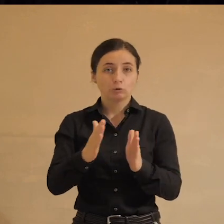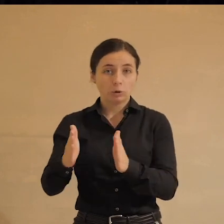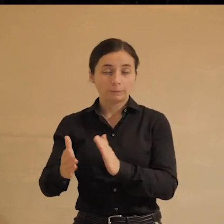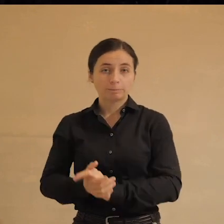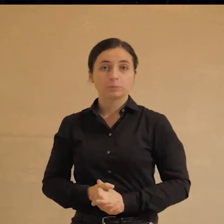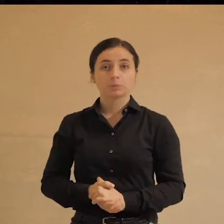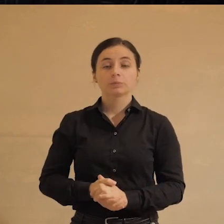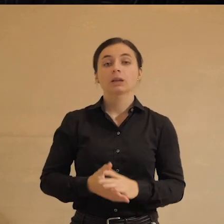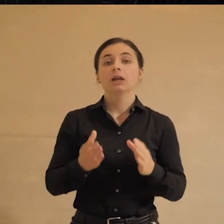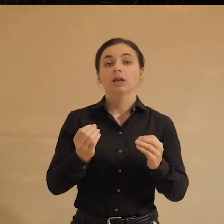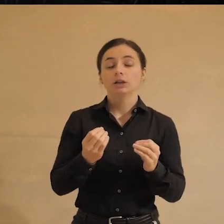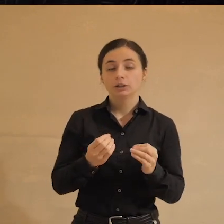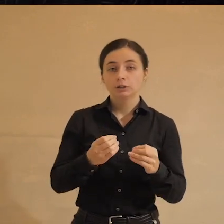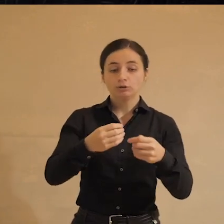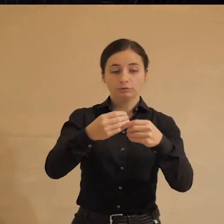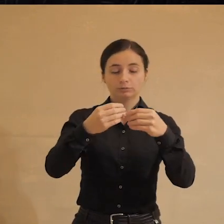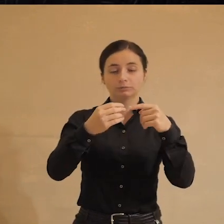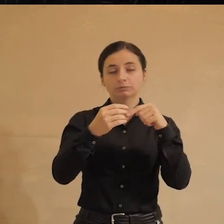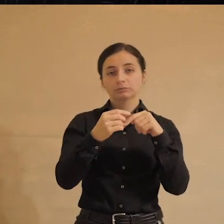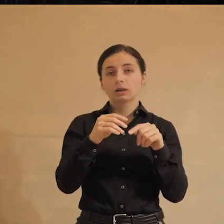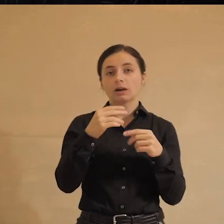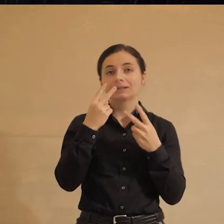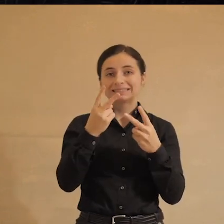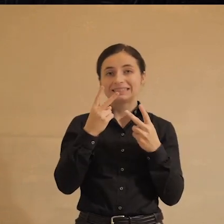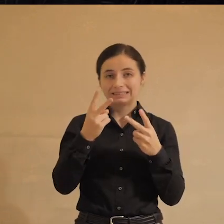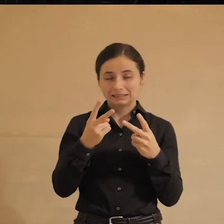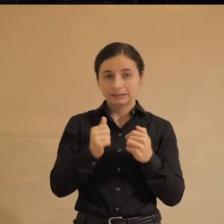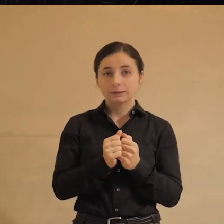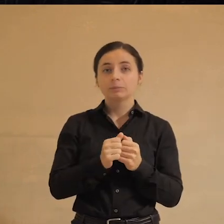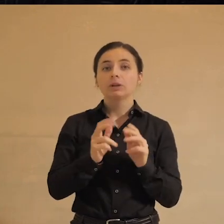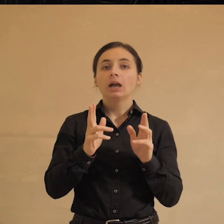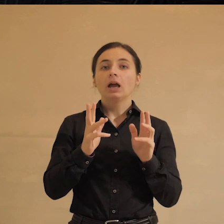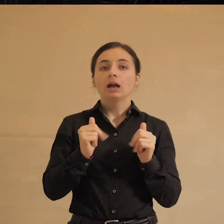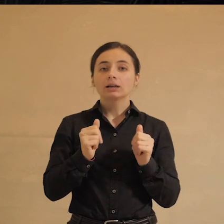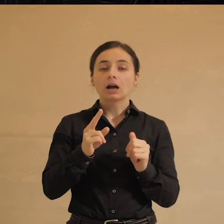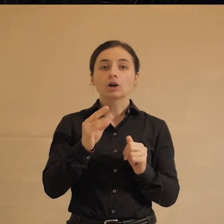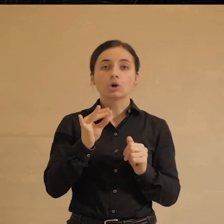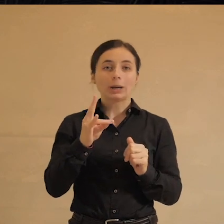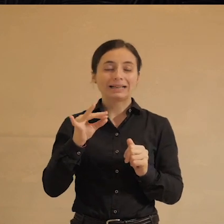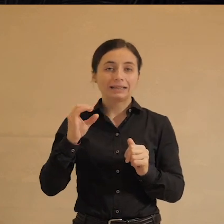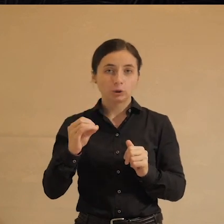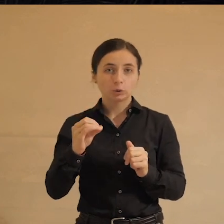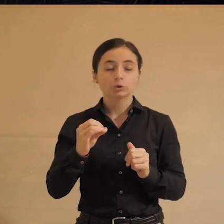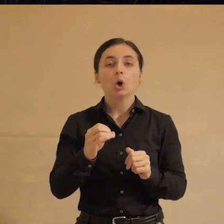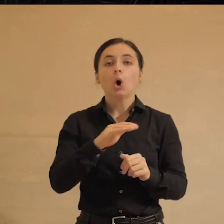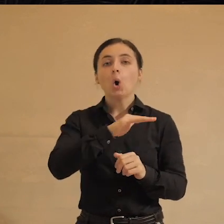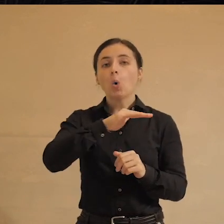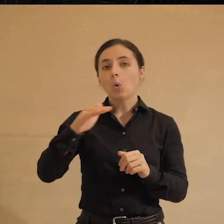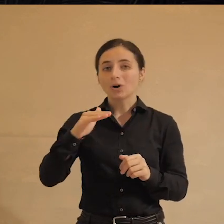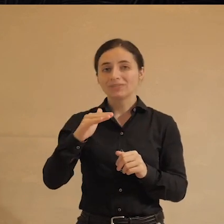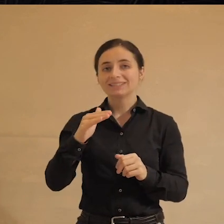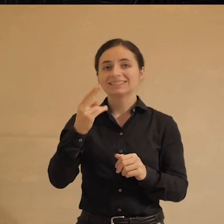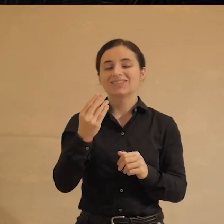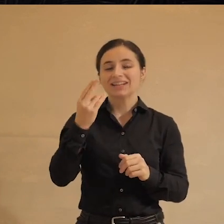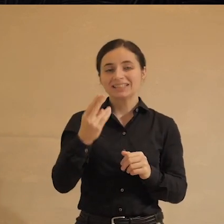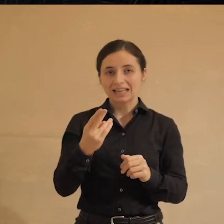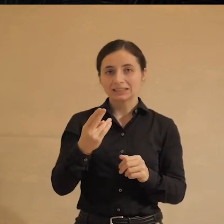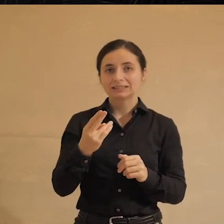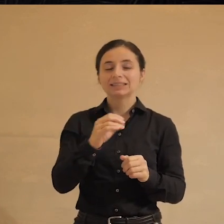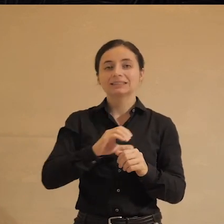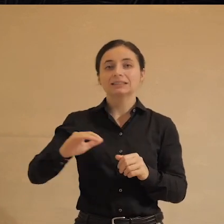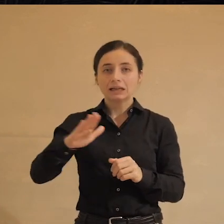от наших зрителей и трансляции. Насколько коррелирует уровень цифровизации страны или правительственных органов